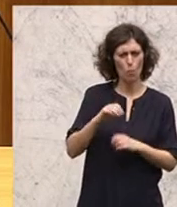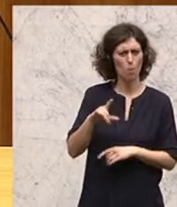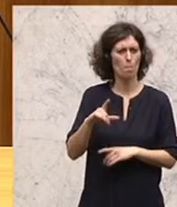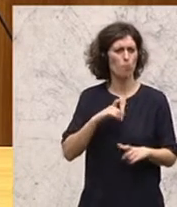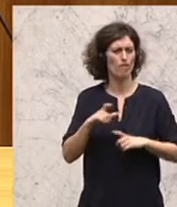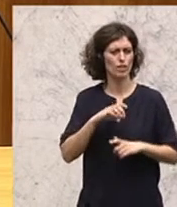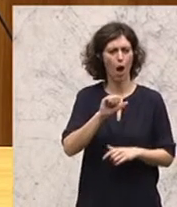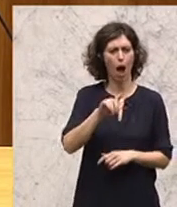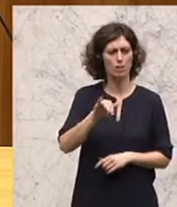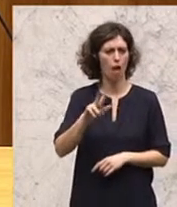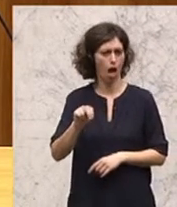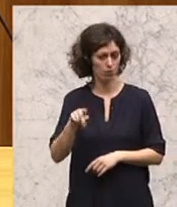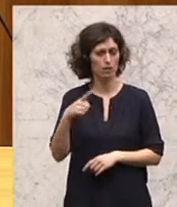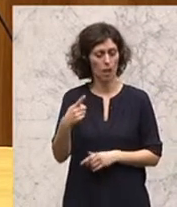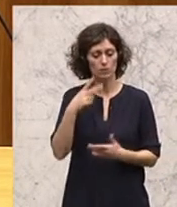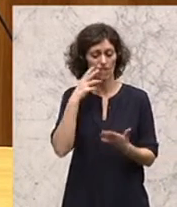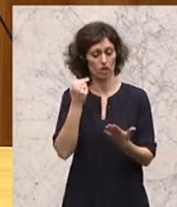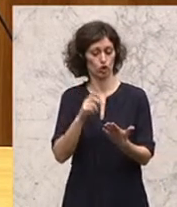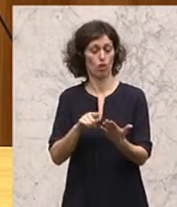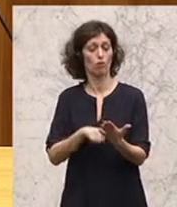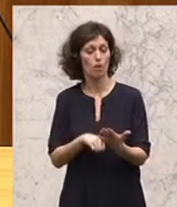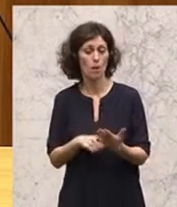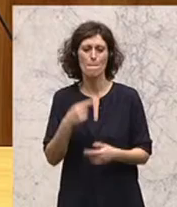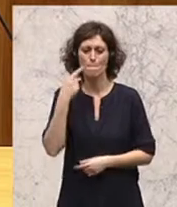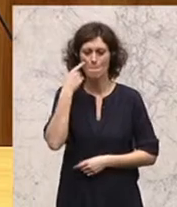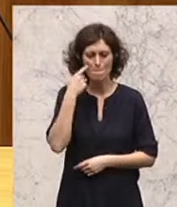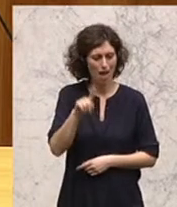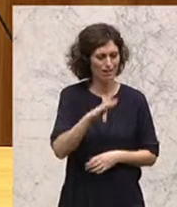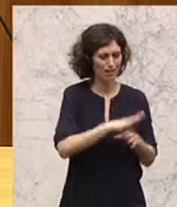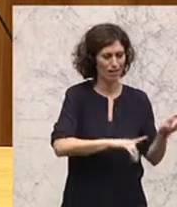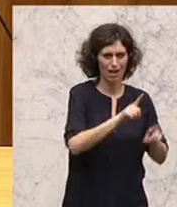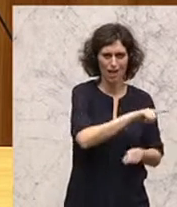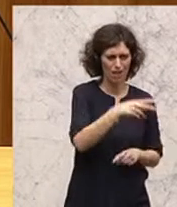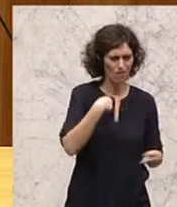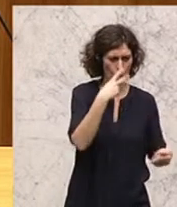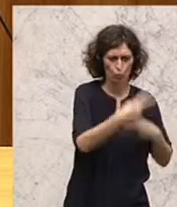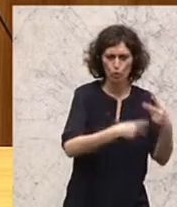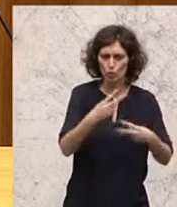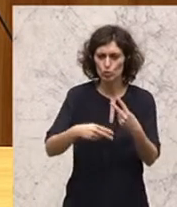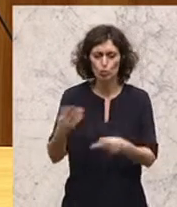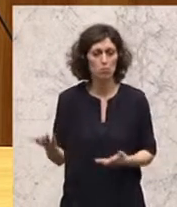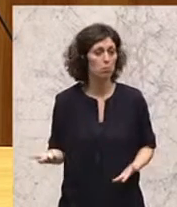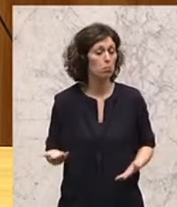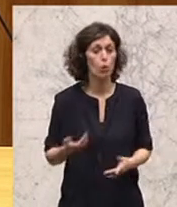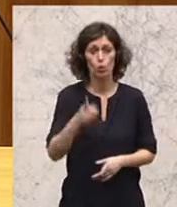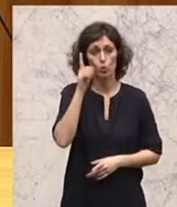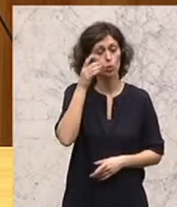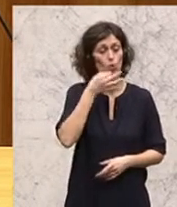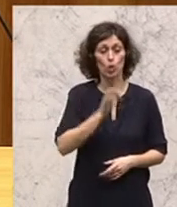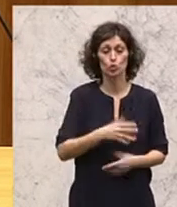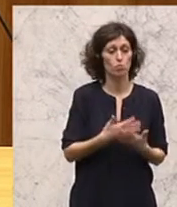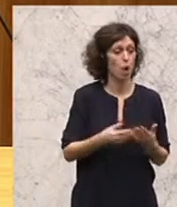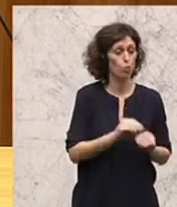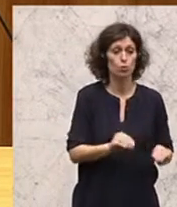Aslan, stellen fest. In den meisten der untersuchten Kindergärten wird nicht in deutscher Sprache unterrichtet.